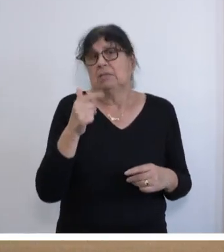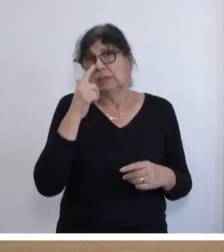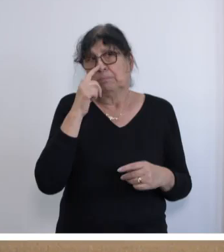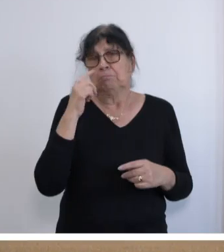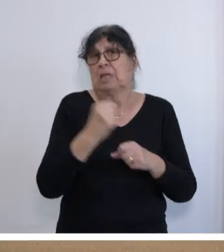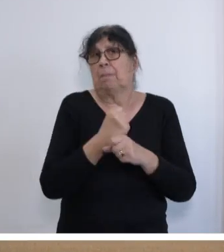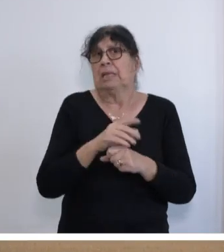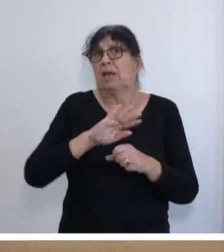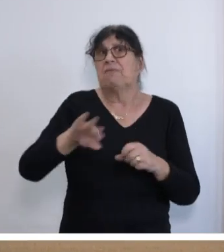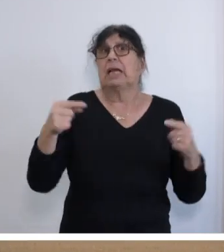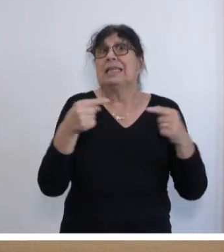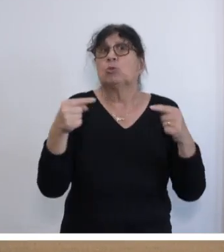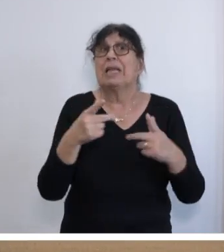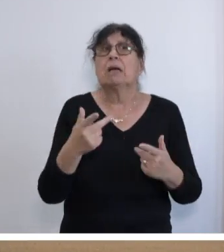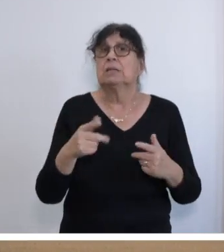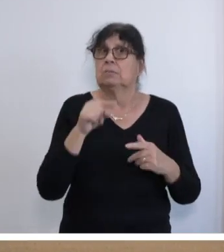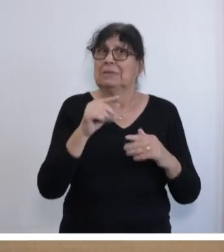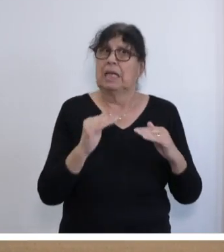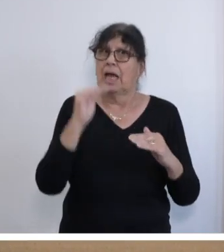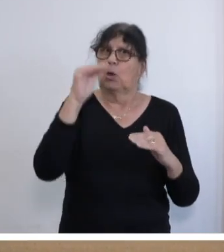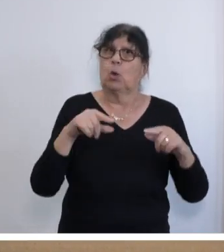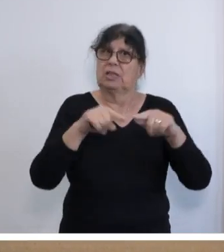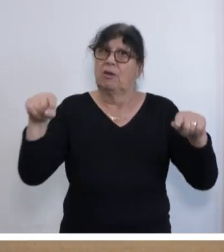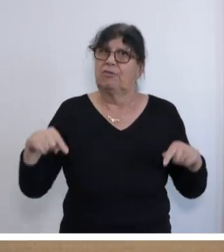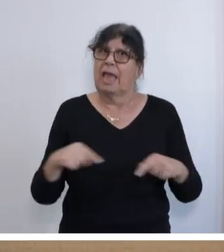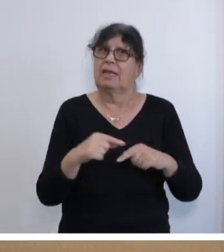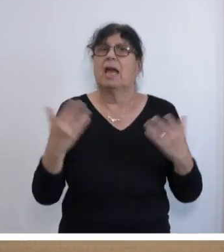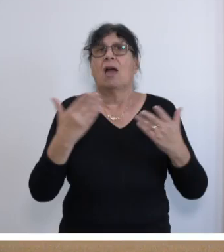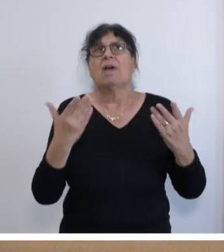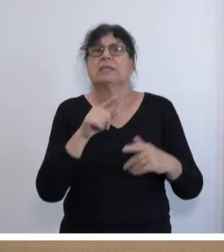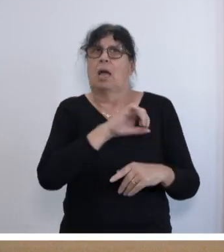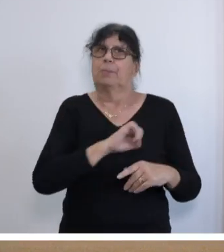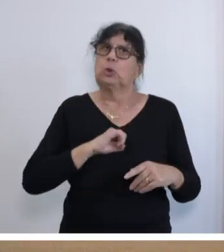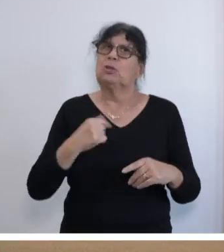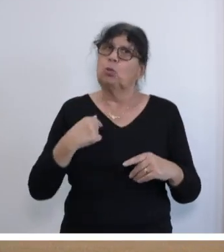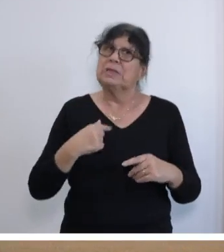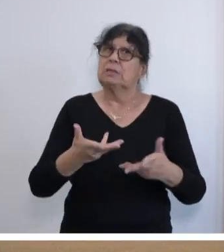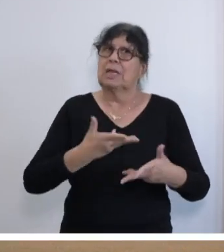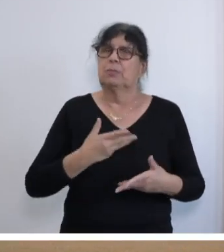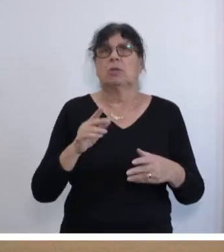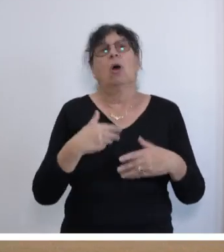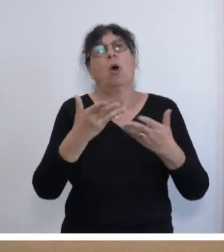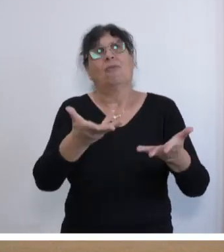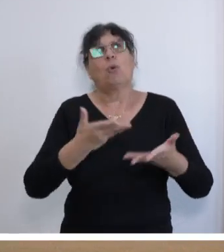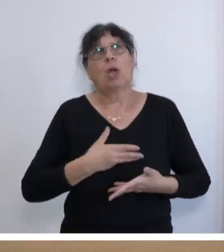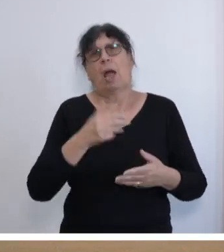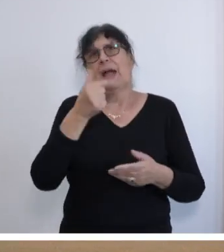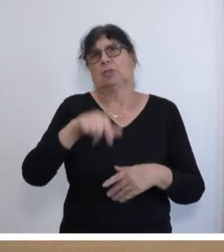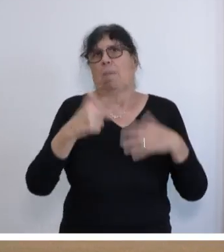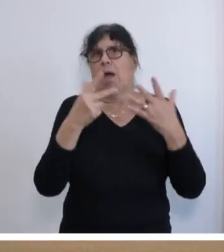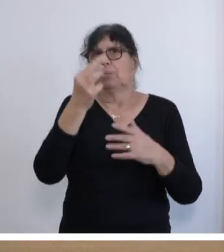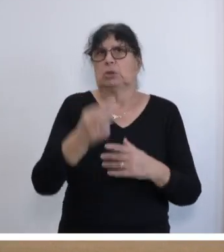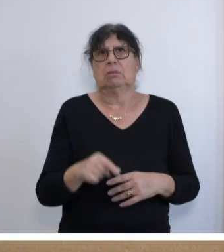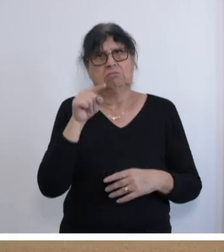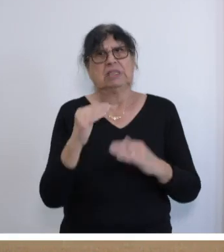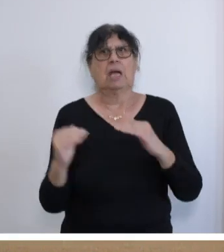wegdiskutieren. Sie erhöhen die Fläche gegenüber dem, was der Bund uns aufgelegt hat. Wir haben eine Vorgabe von 1,8 Prozent und Sie erhöhen